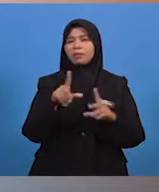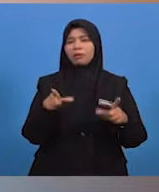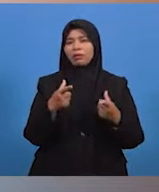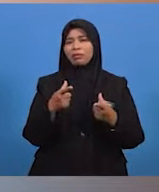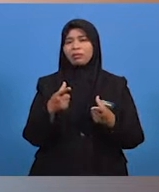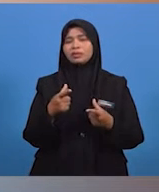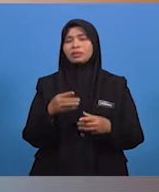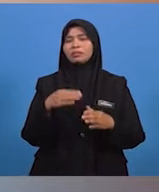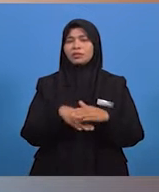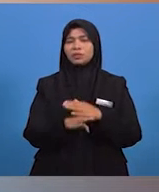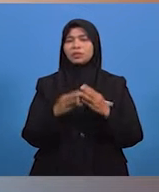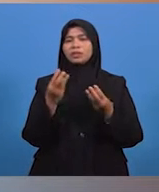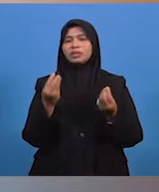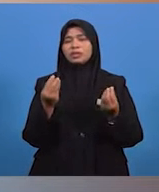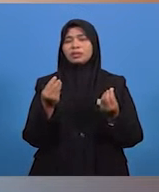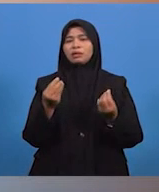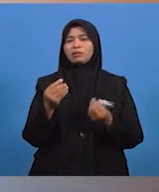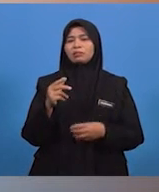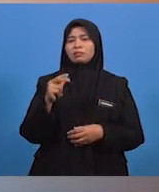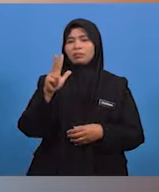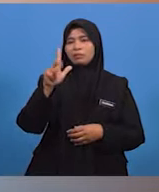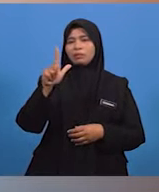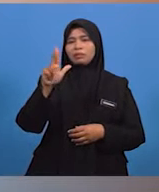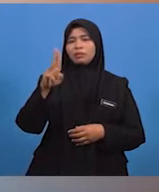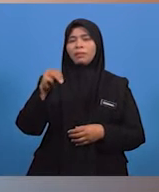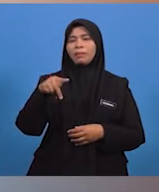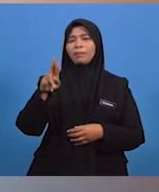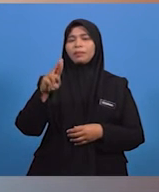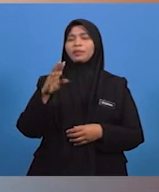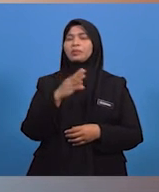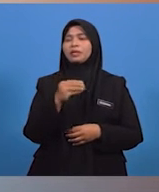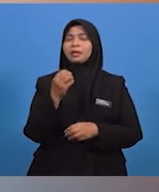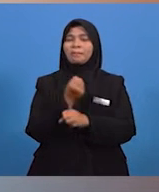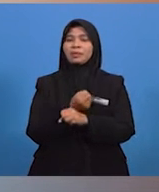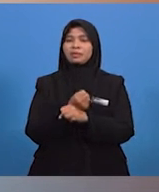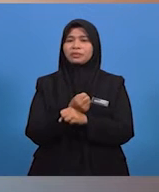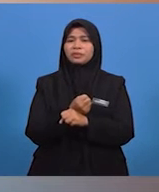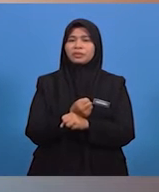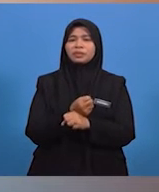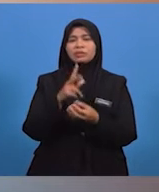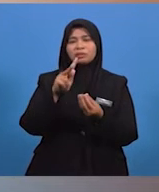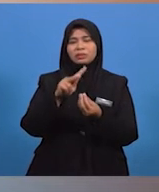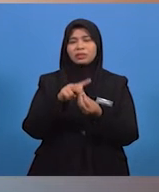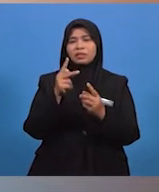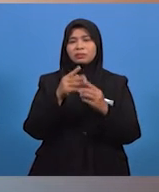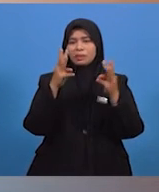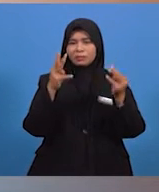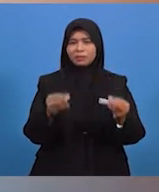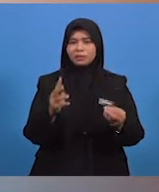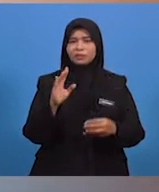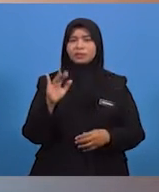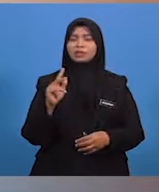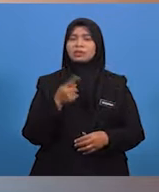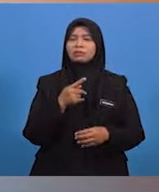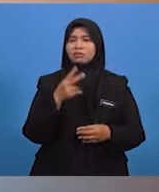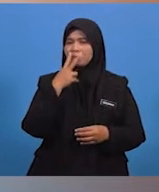air akibat kemasukan tanah, lumpur dan batuan ke dalam sungai. Kesan kepada manusia yang